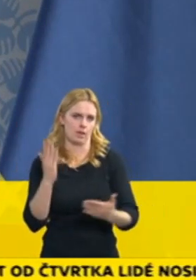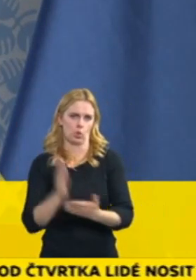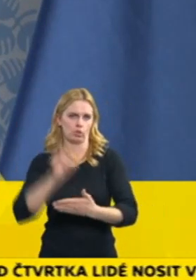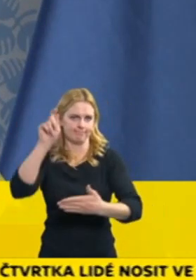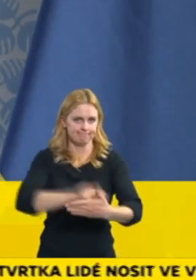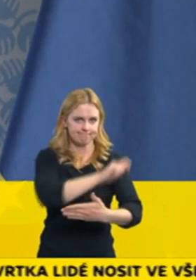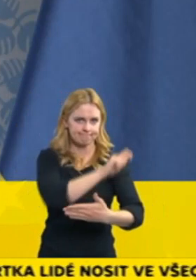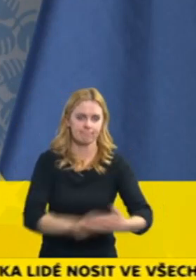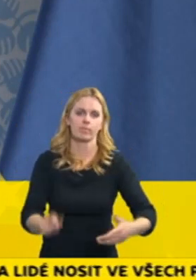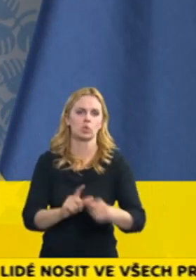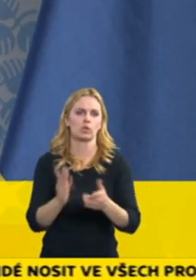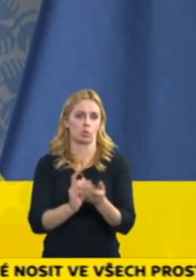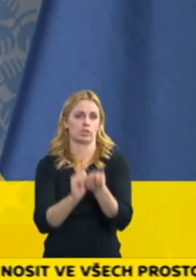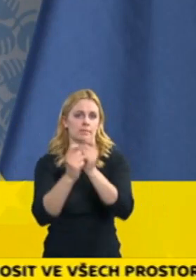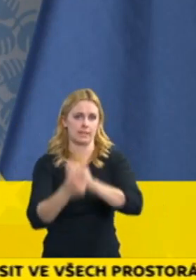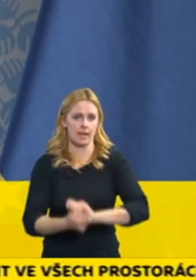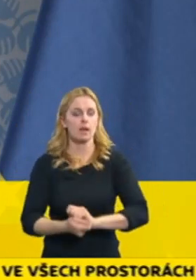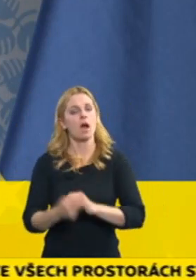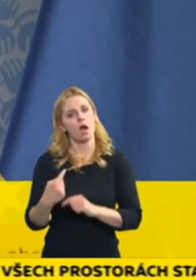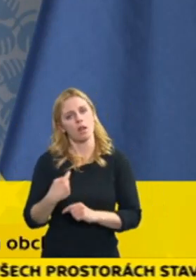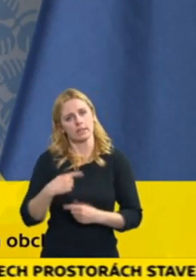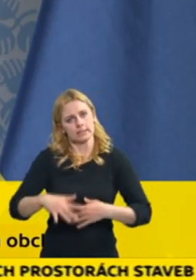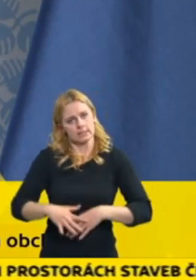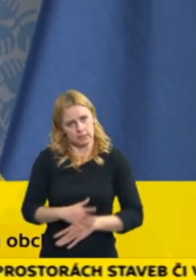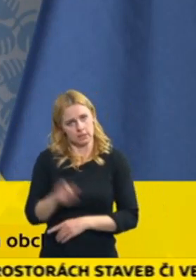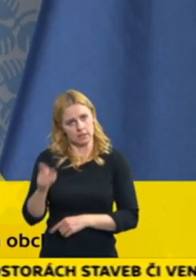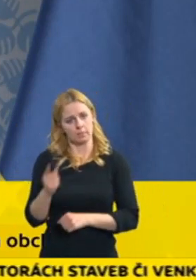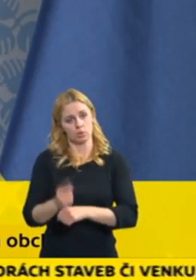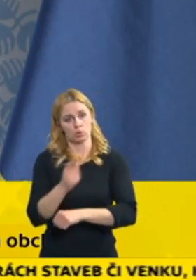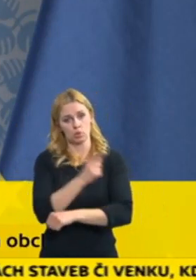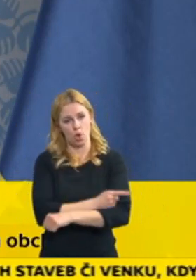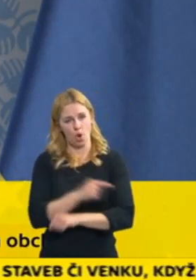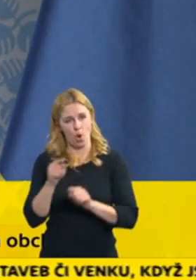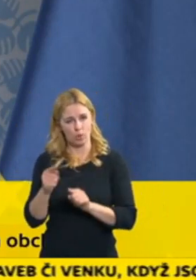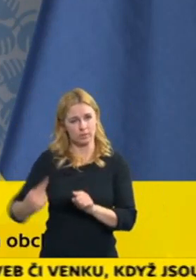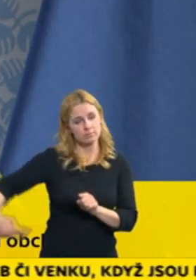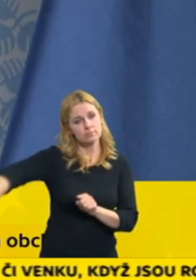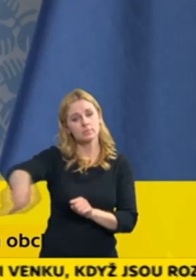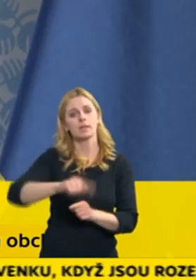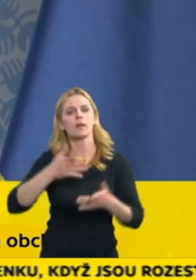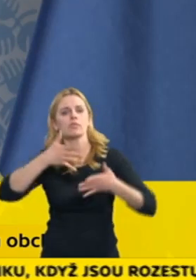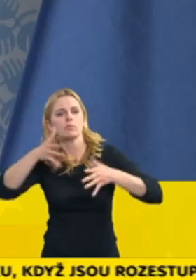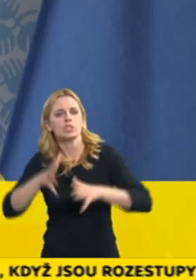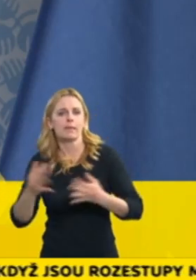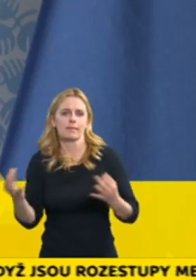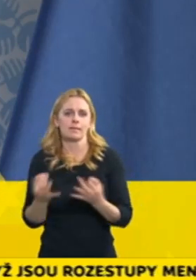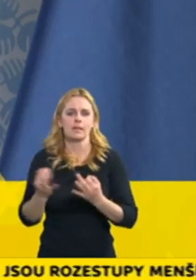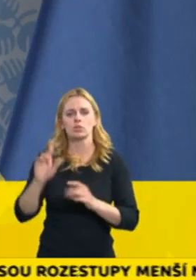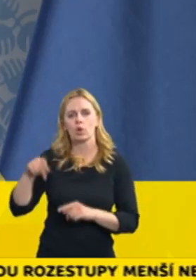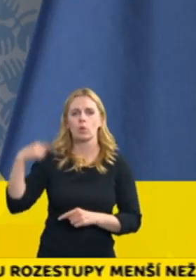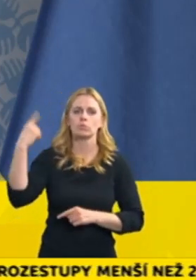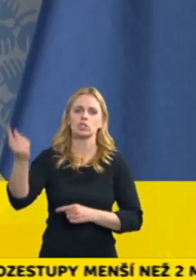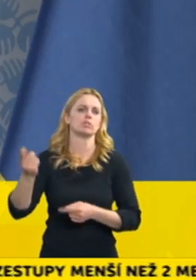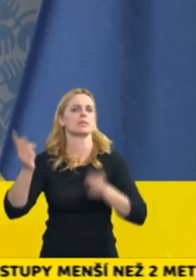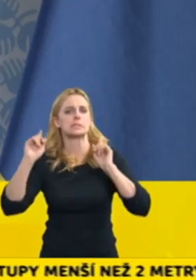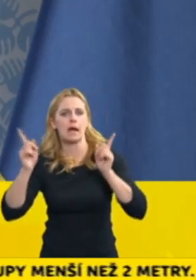skutečnost. Nicméně vnímáme to tak, že je třeba v případě jakýchkoliv restrikcí, v případě jakýchkoliv výjimek,